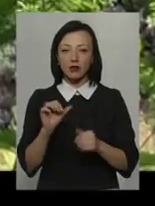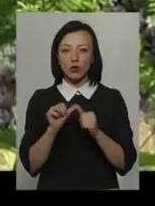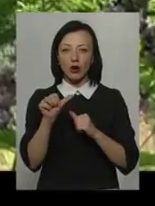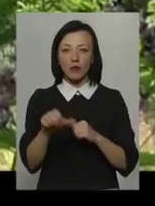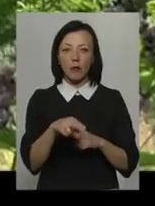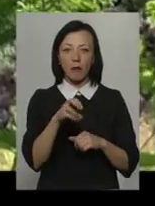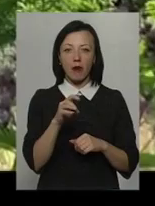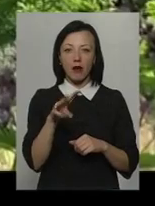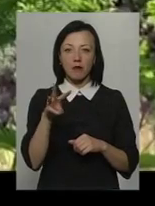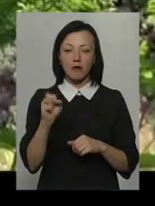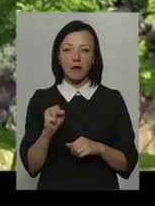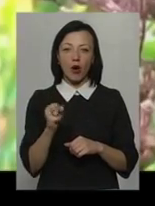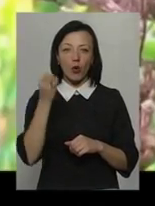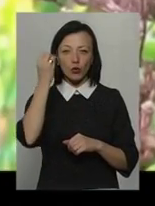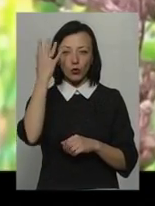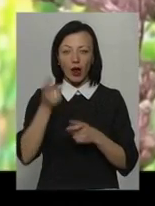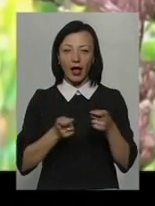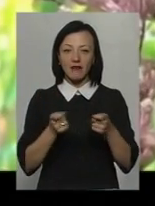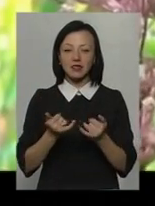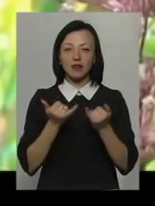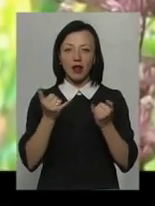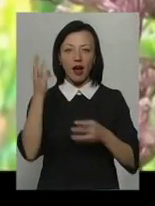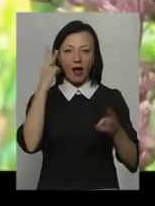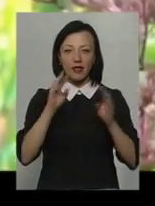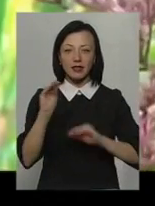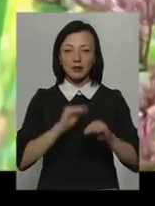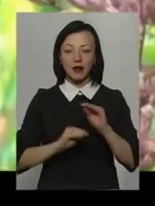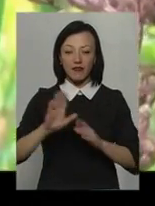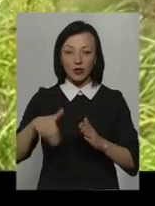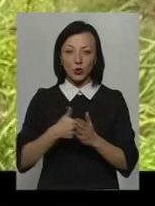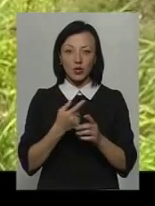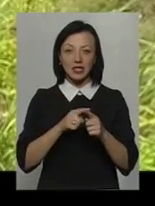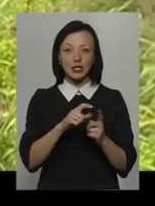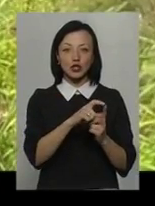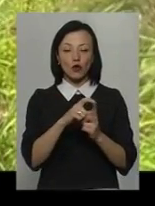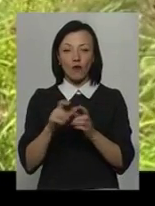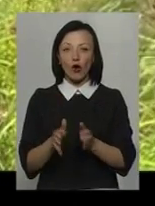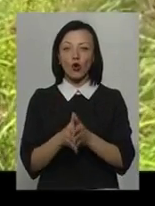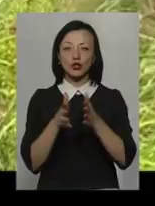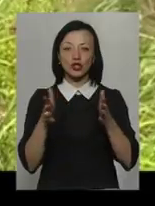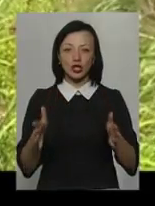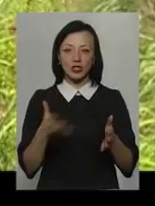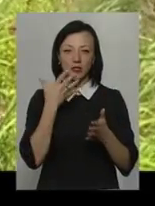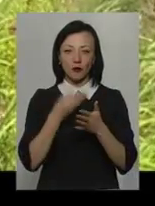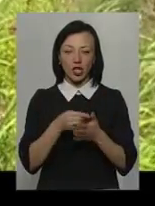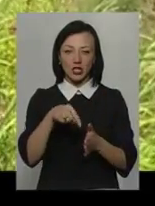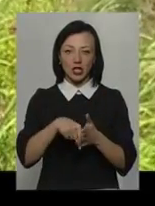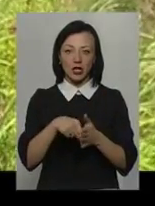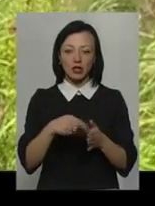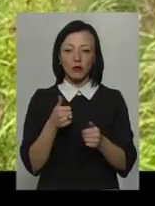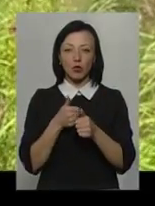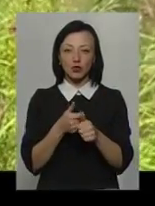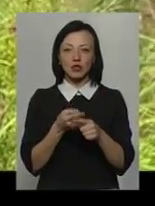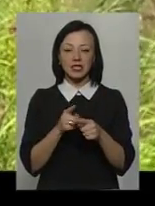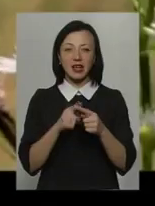«Пермакультура. Керівництво для дизайнера». Відтоді слово «пермакультура» розширило свої значення. Послідовники